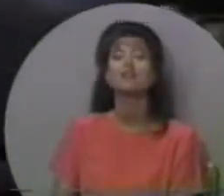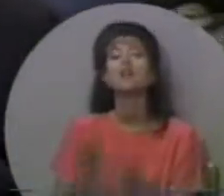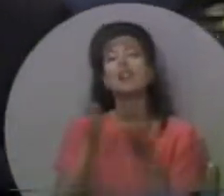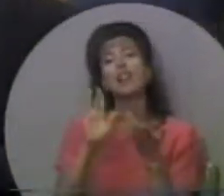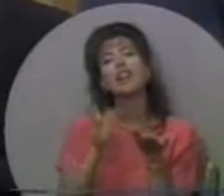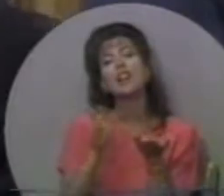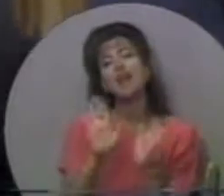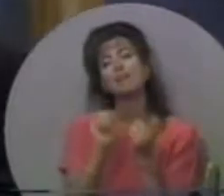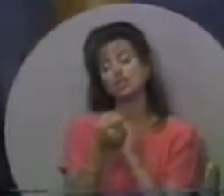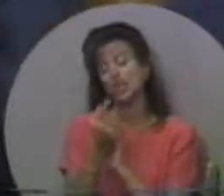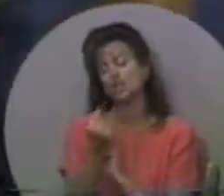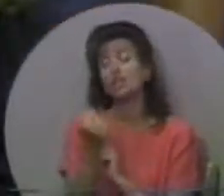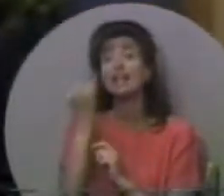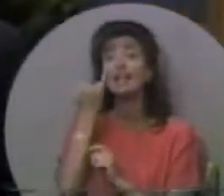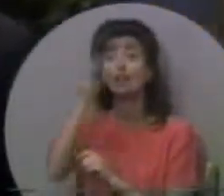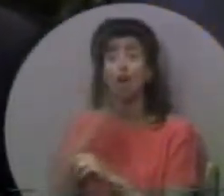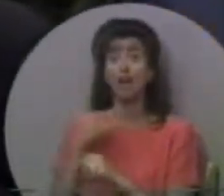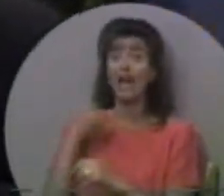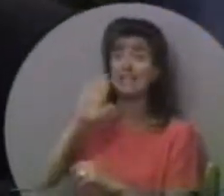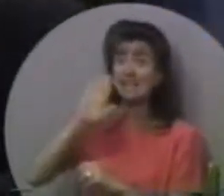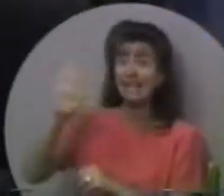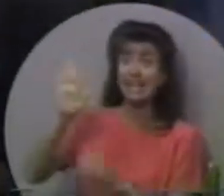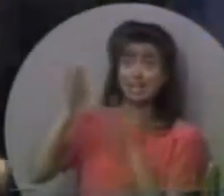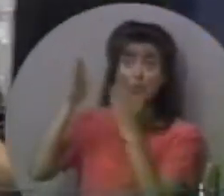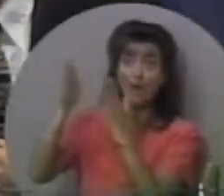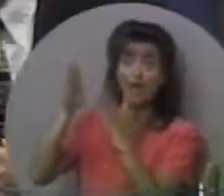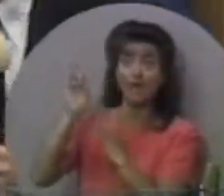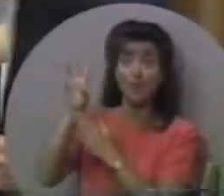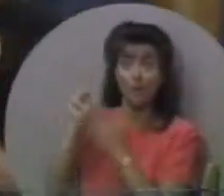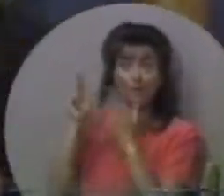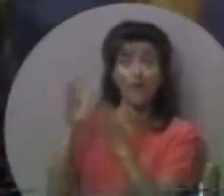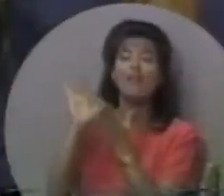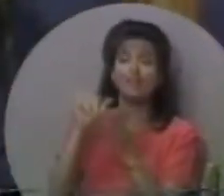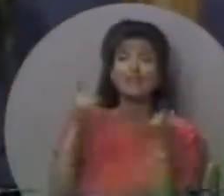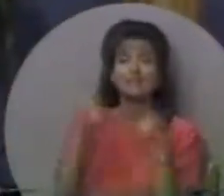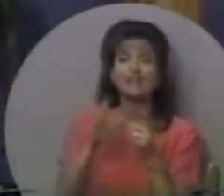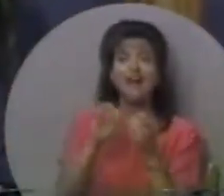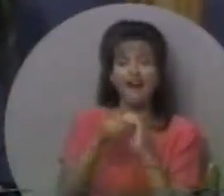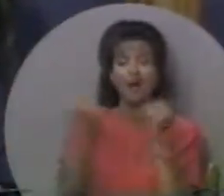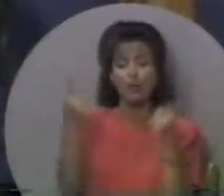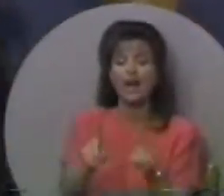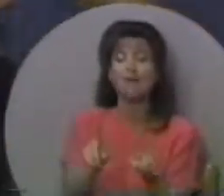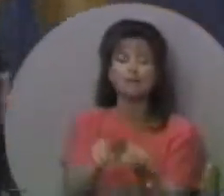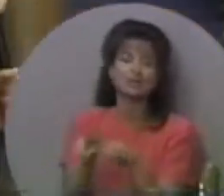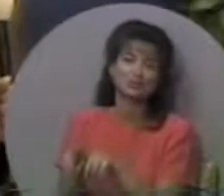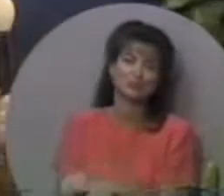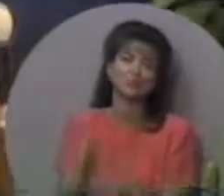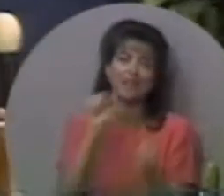Давайте по-другому це скажемо. Якби це було по-божому, так би воно було.